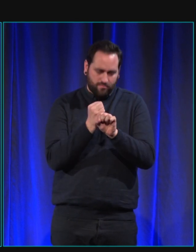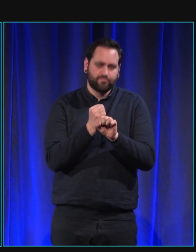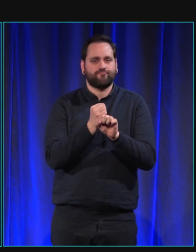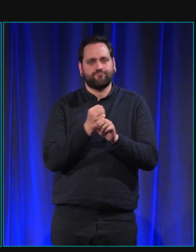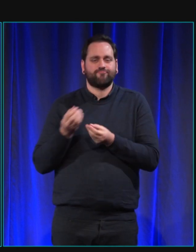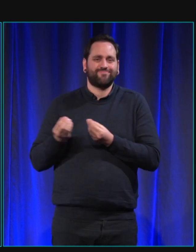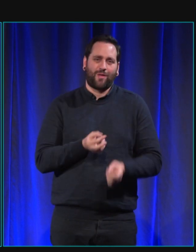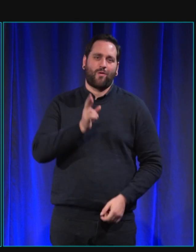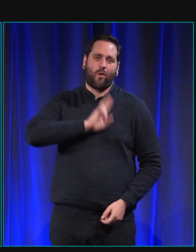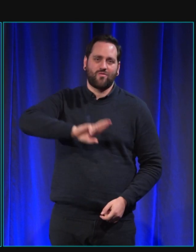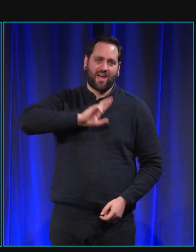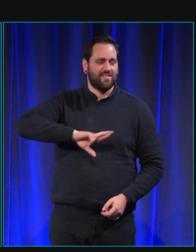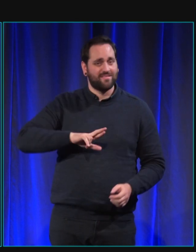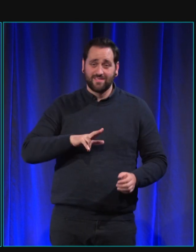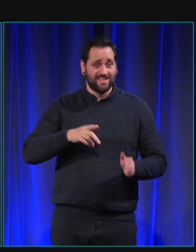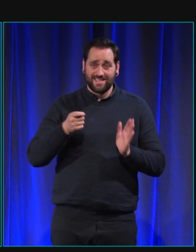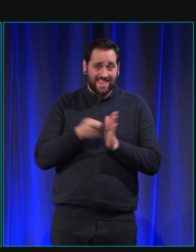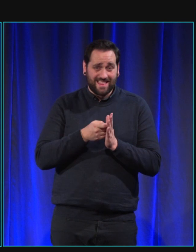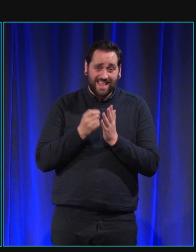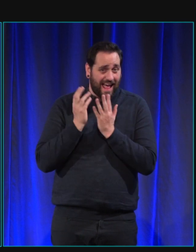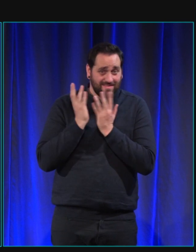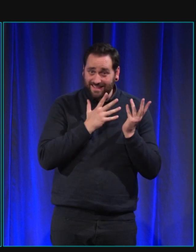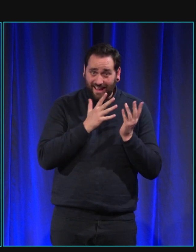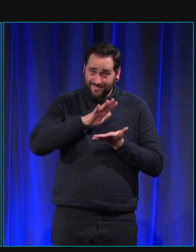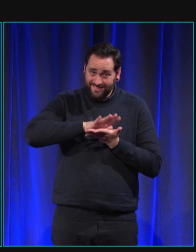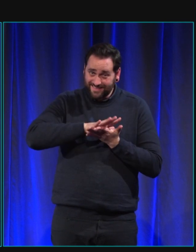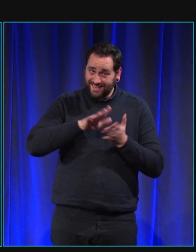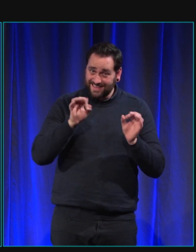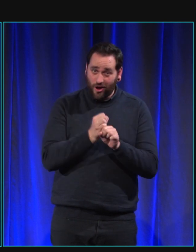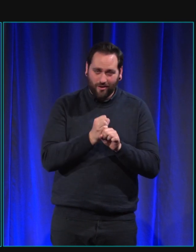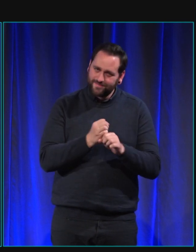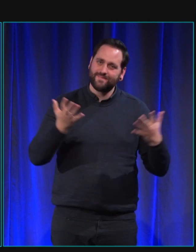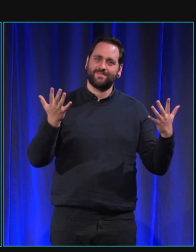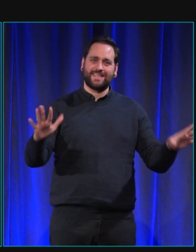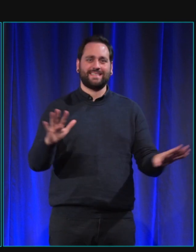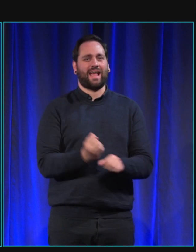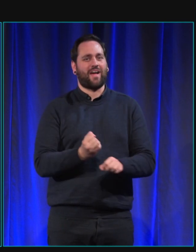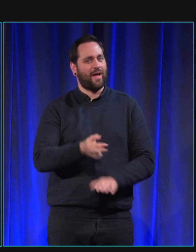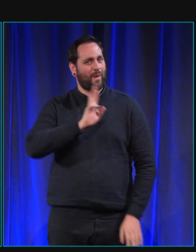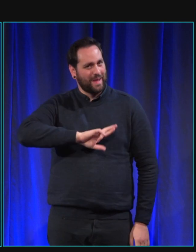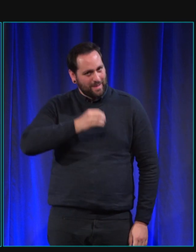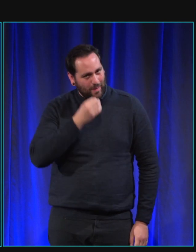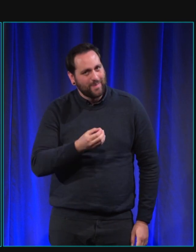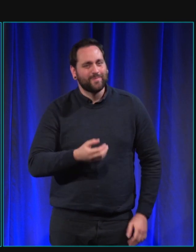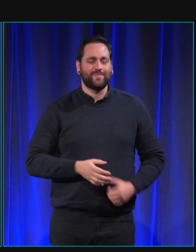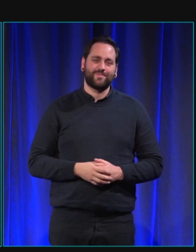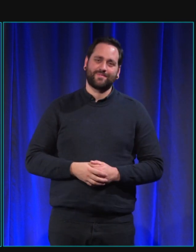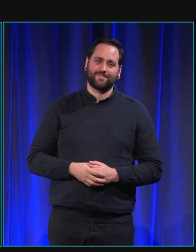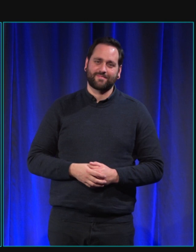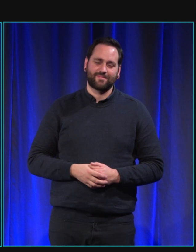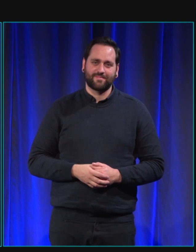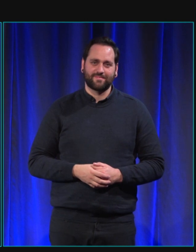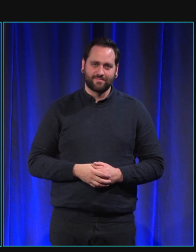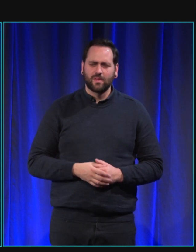la retraite. Le jour de leurs 10 ans, pile, on dit, allez, c'est fini, tu ne travailles plus. On prend